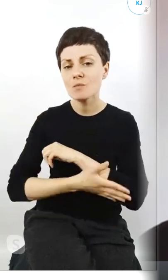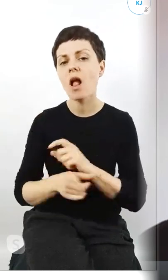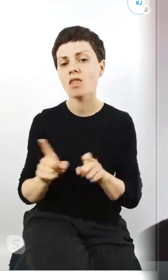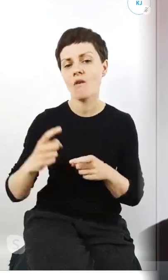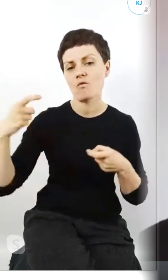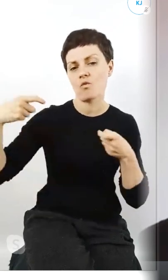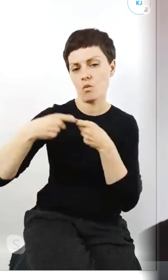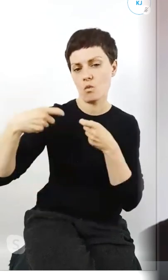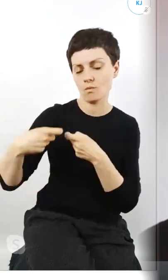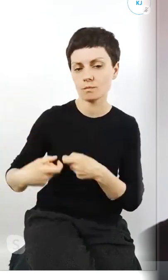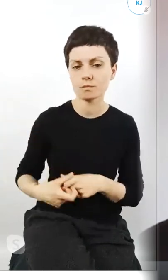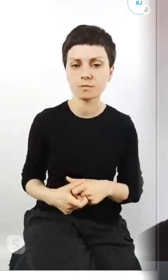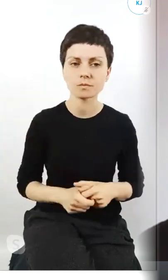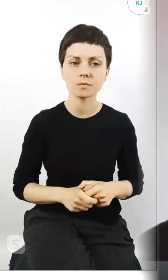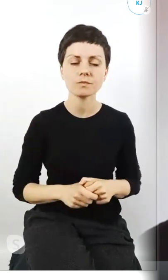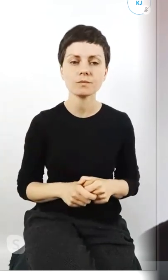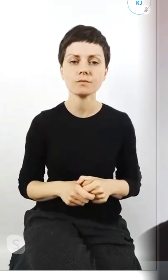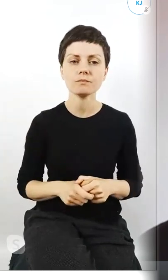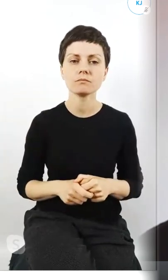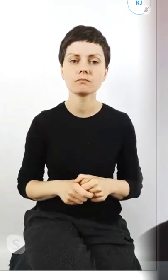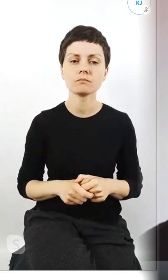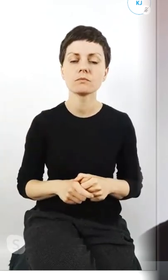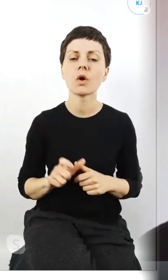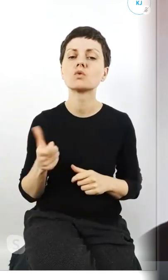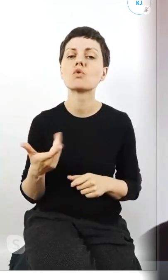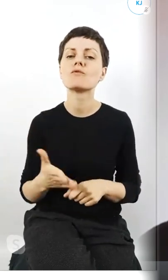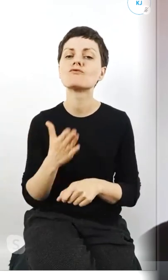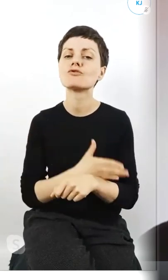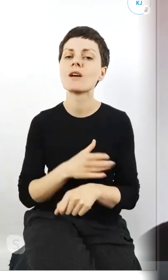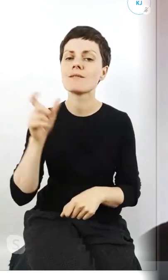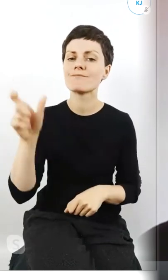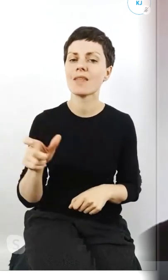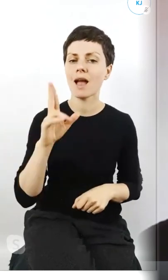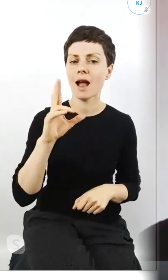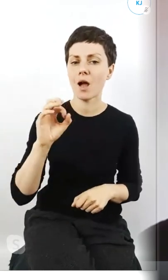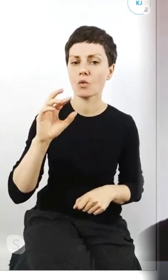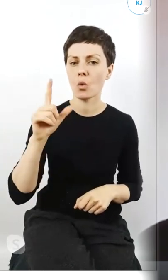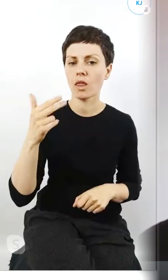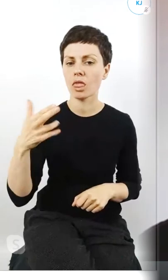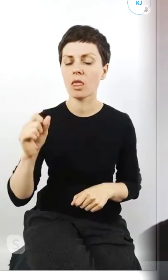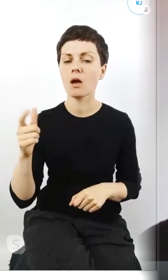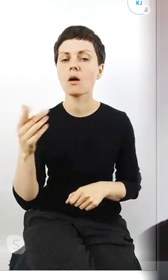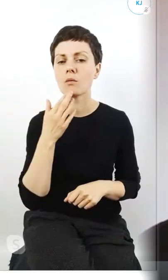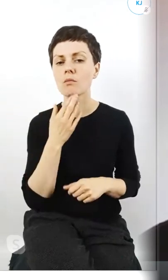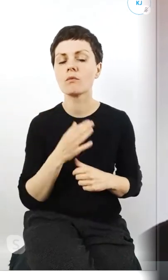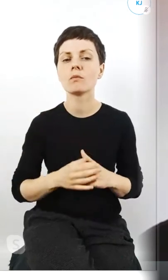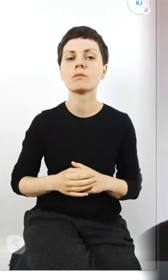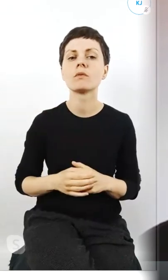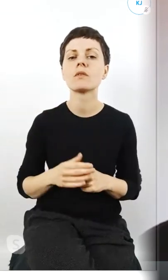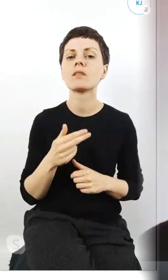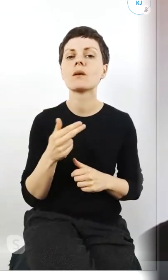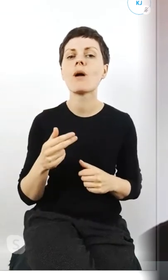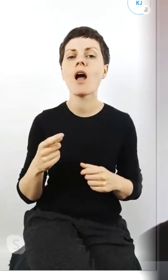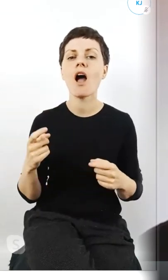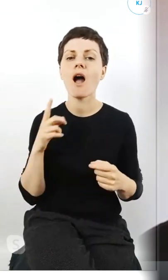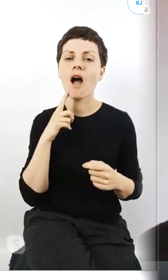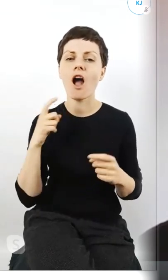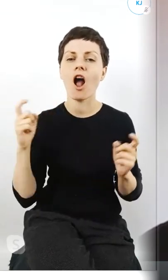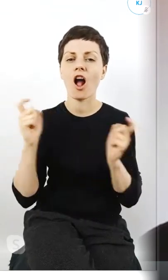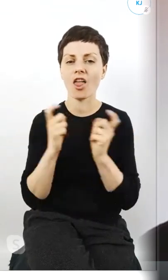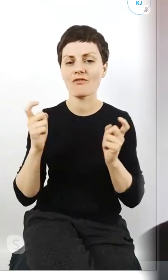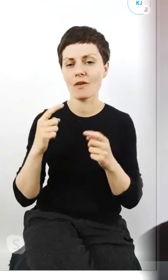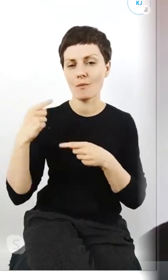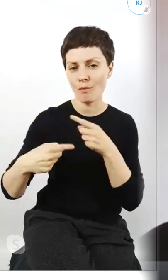i to co wcześniej Karolina powiedziała odnośnie konfliktu pokoleń myślę, że